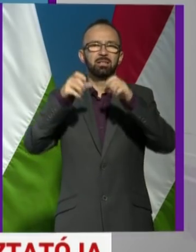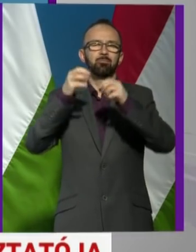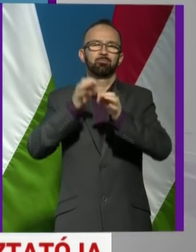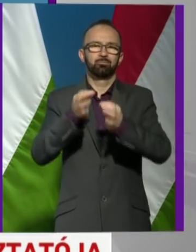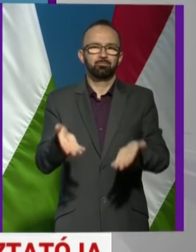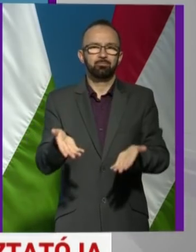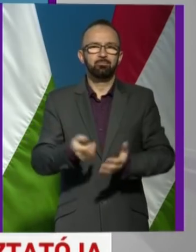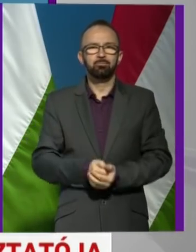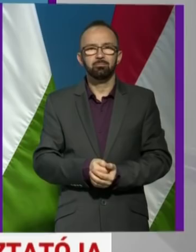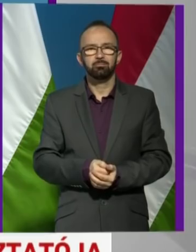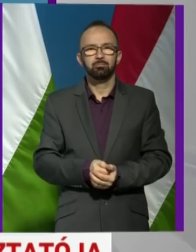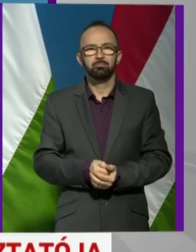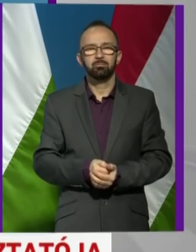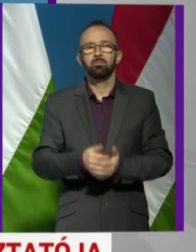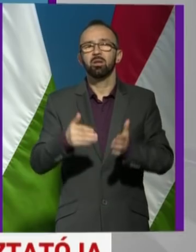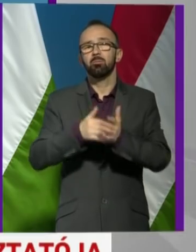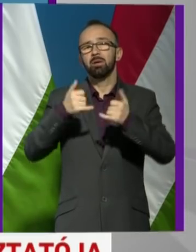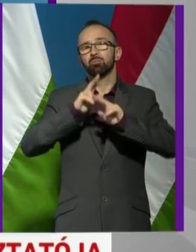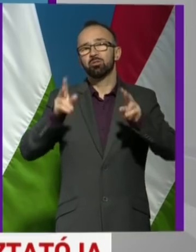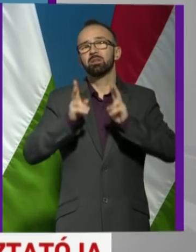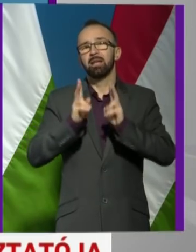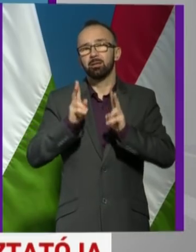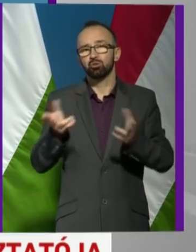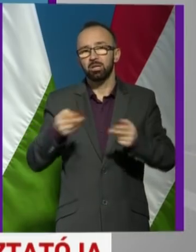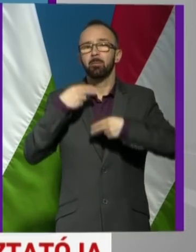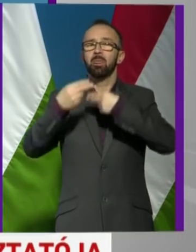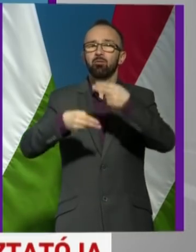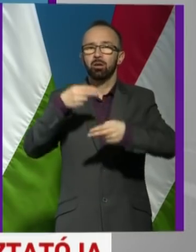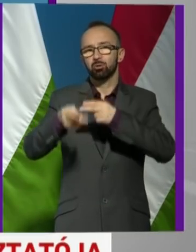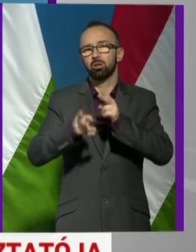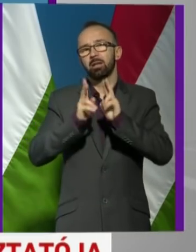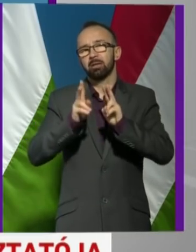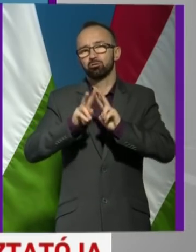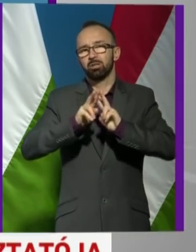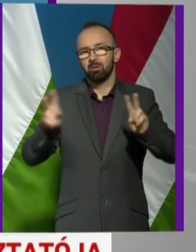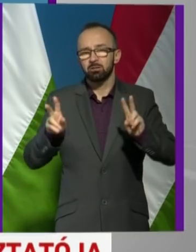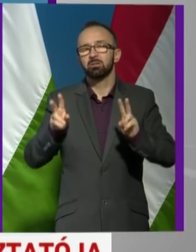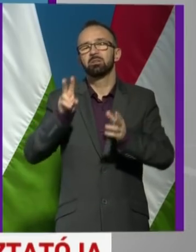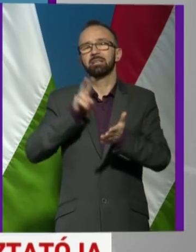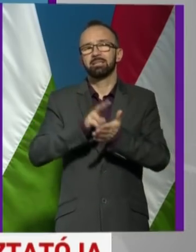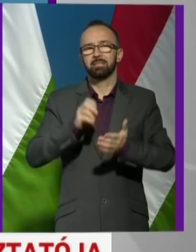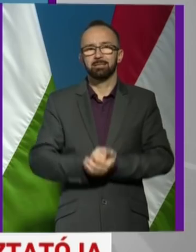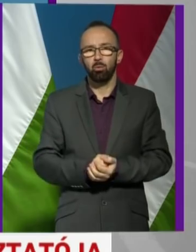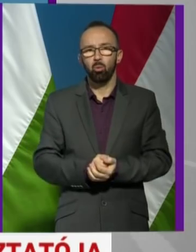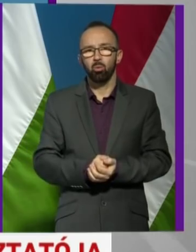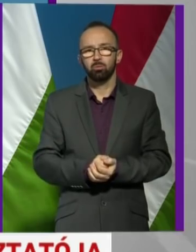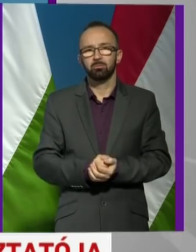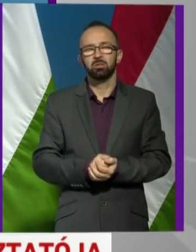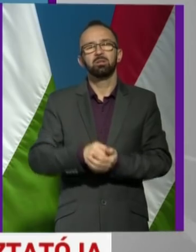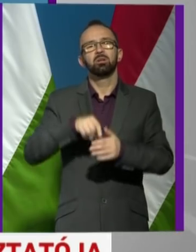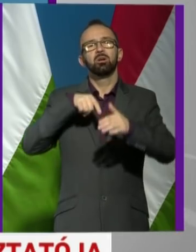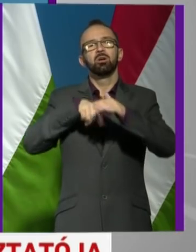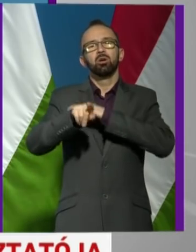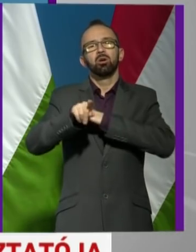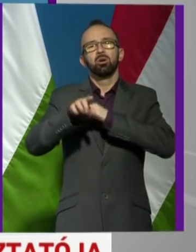az állampolgárok. Esetleg még most van lehetőség erre, tehát ez folyamatosan adott lehetőség. Korábban különi minisztérium